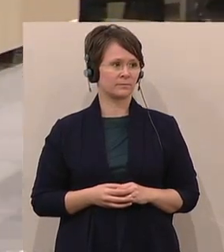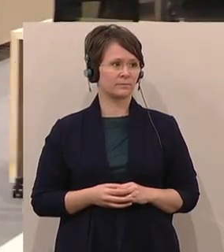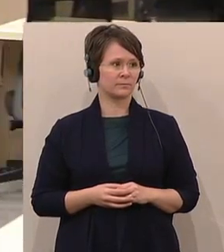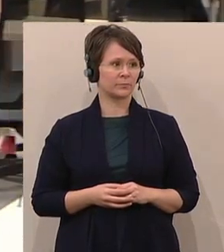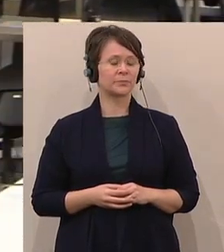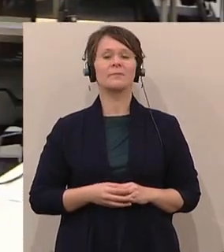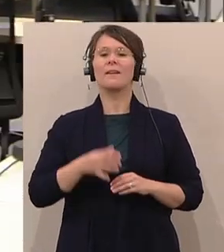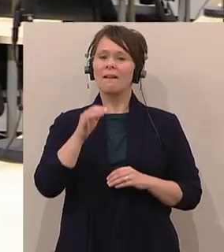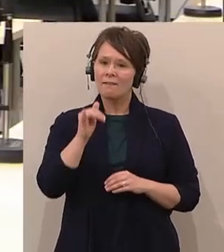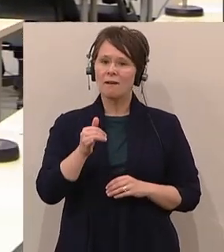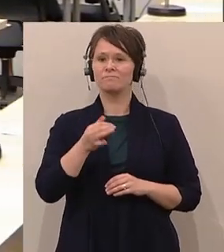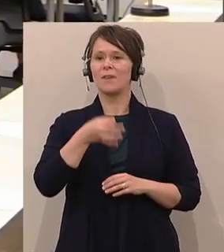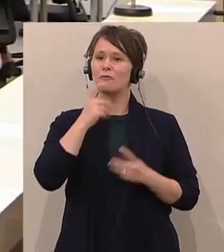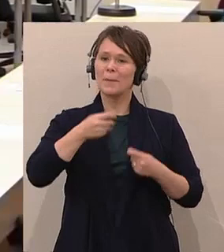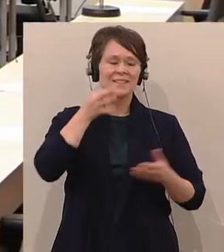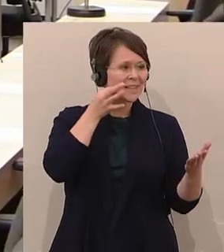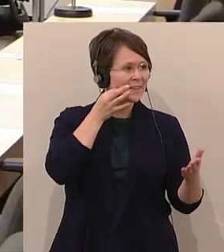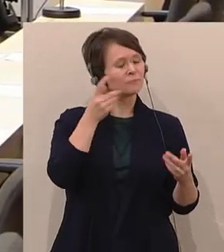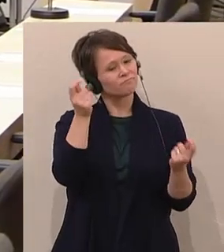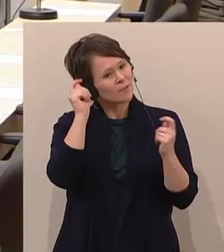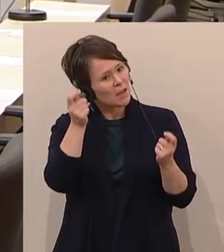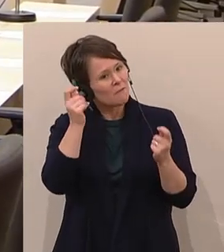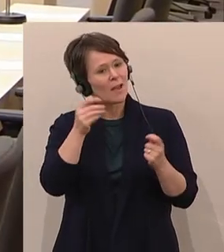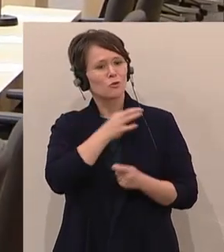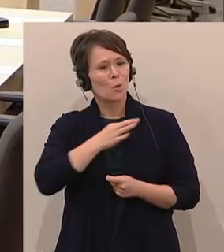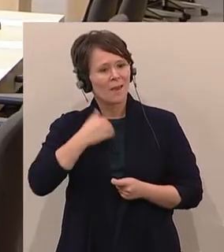Ja, Frau Präsidentin, werte Kolleginnen und Kollegen,